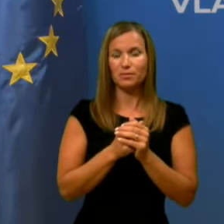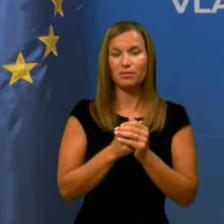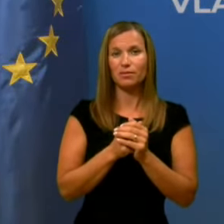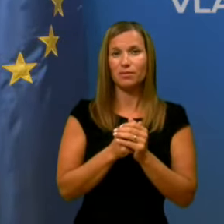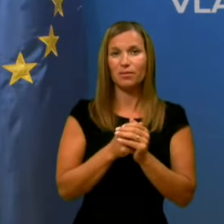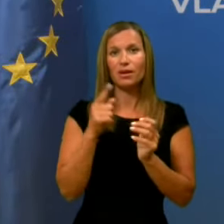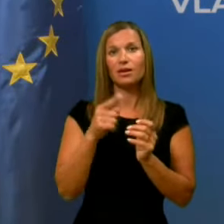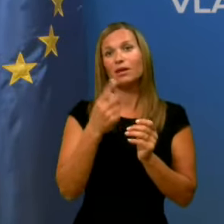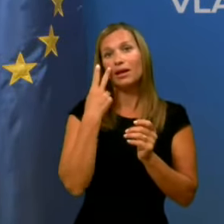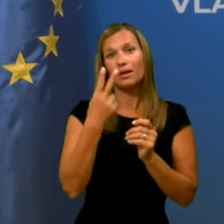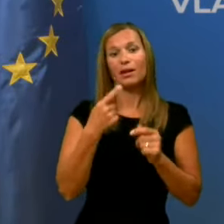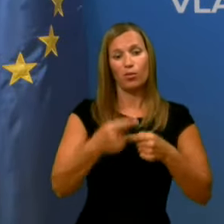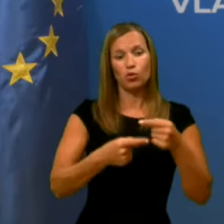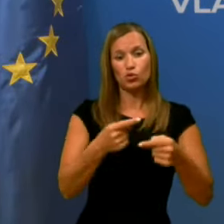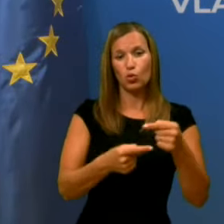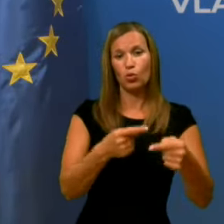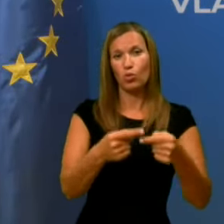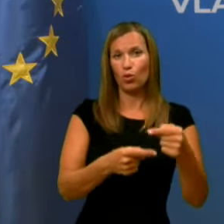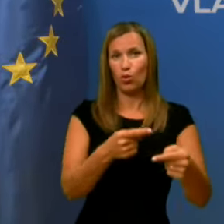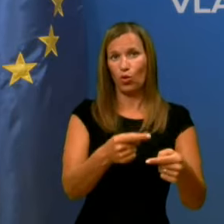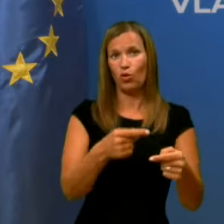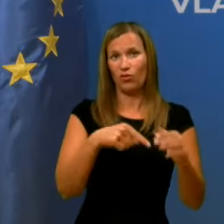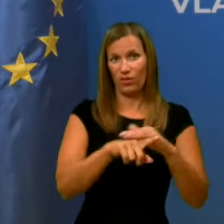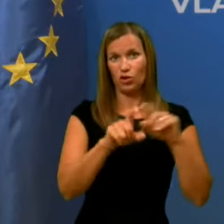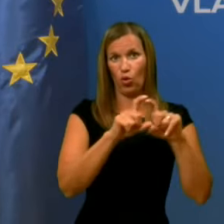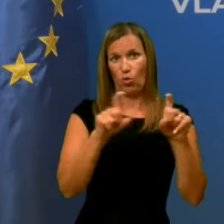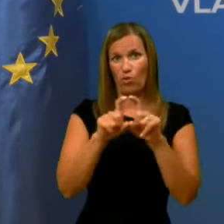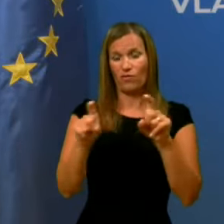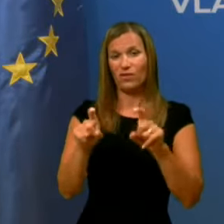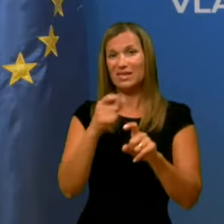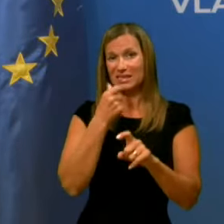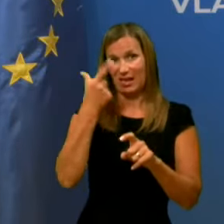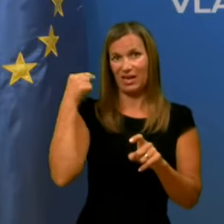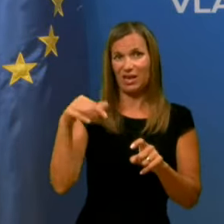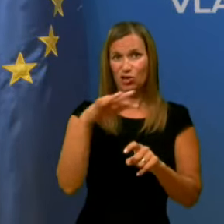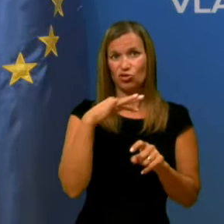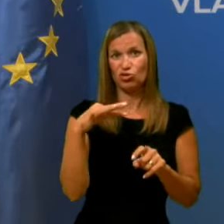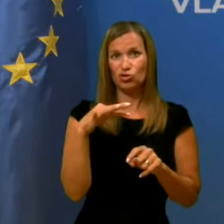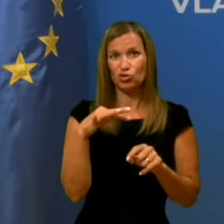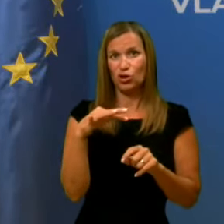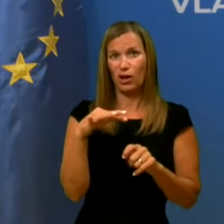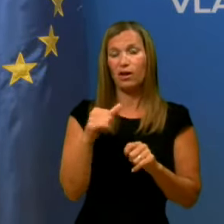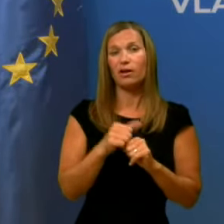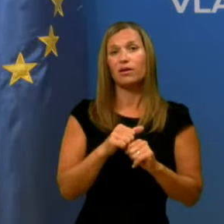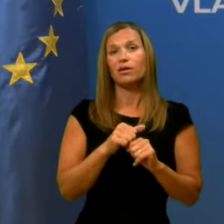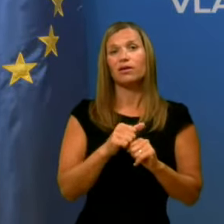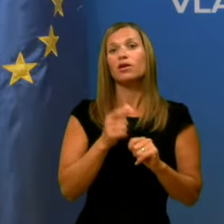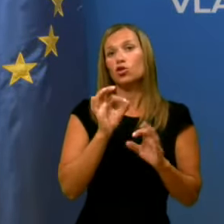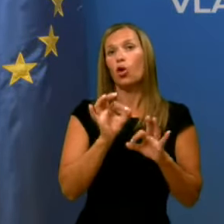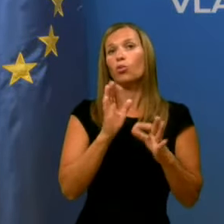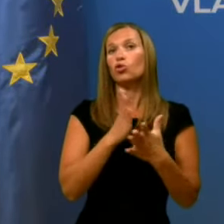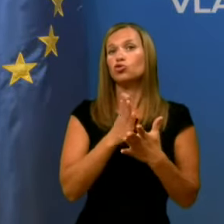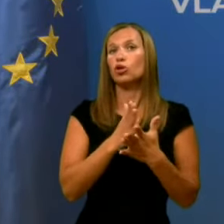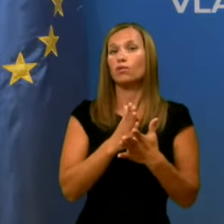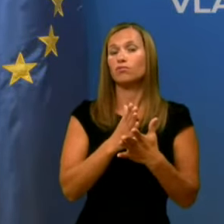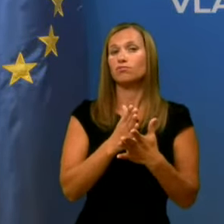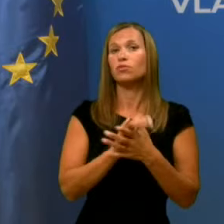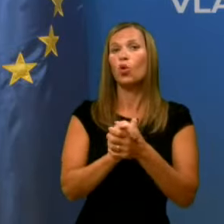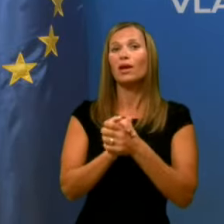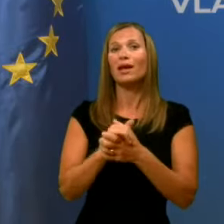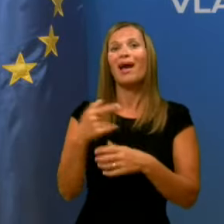Glede postopkov v domovih starejših, kar dobro jih je že kolega Gantar